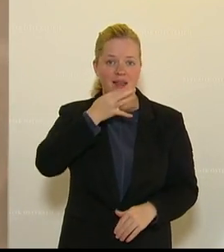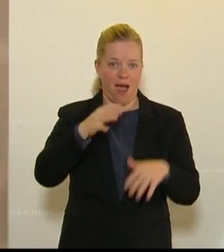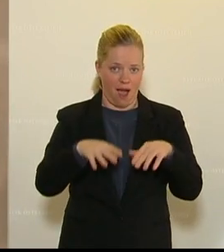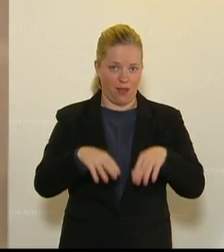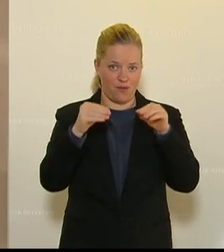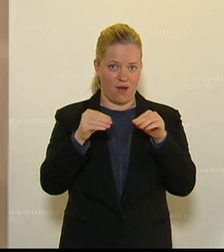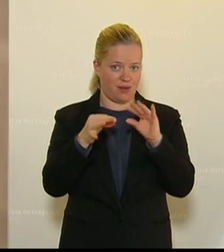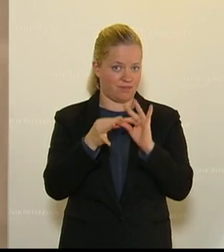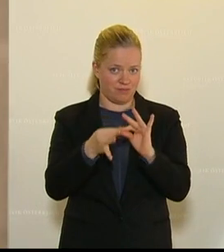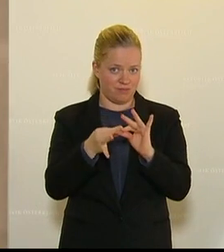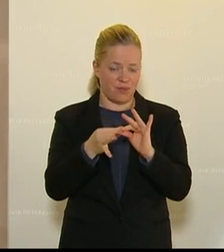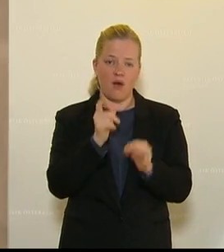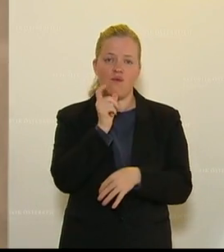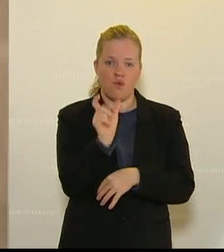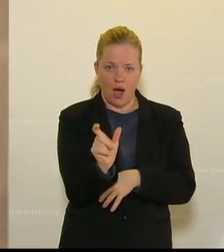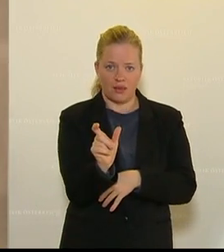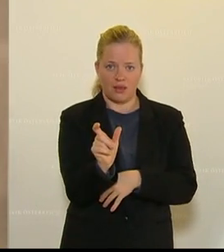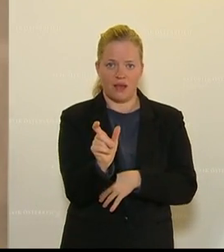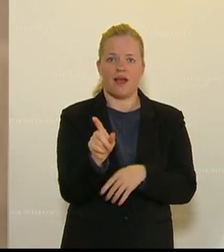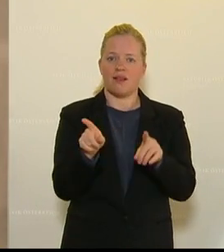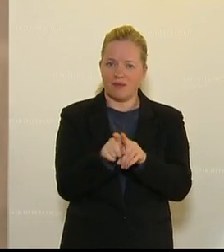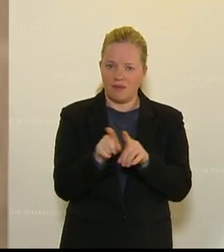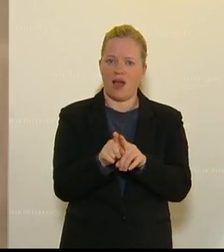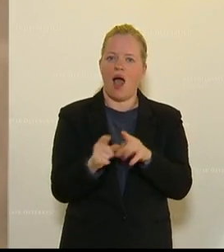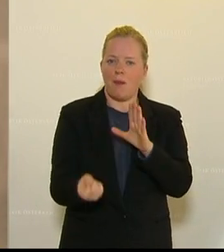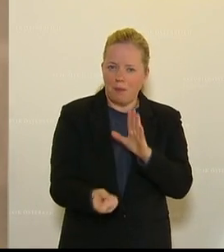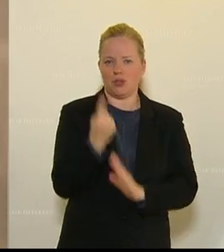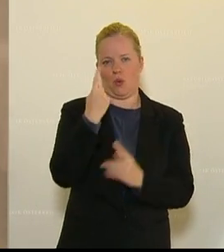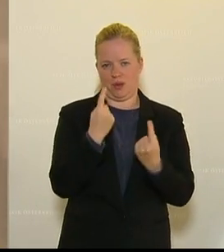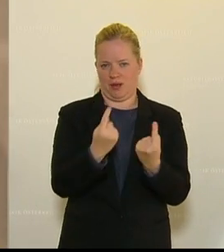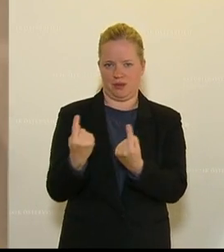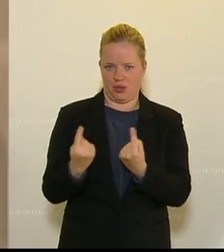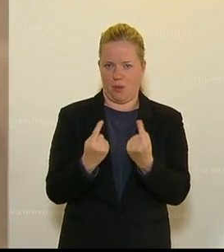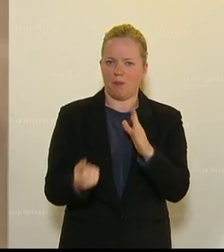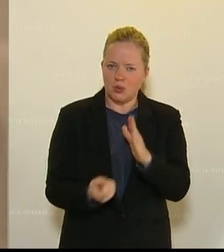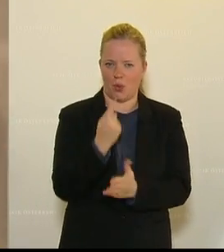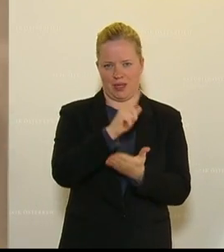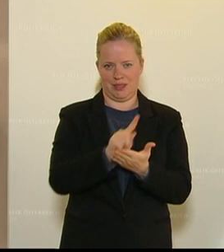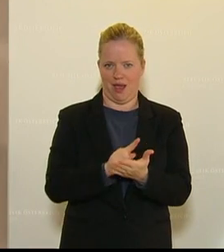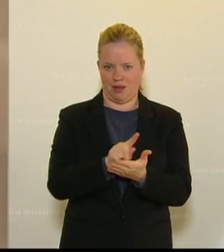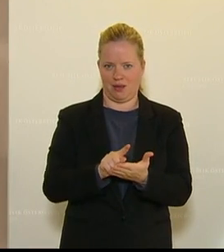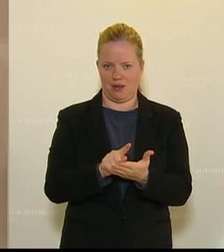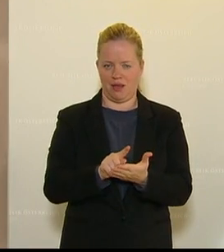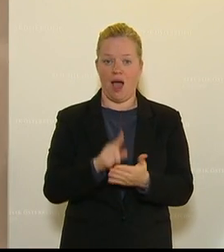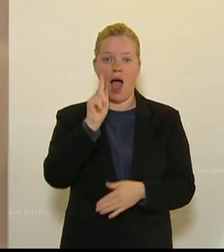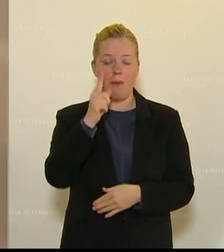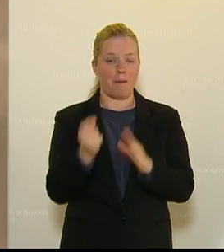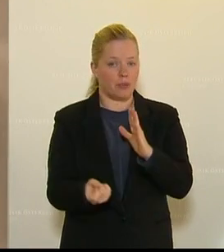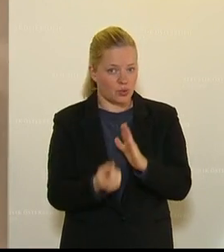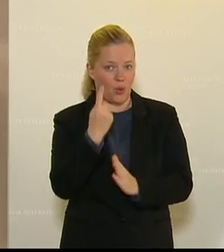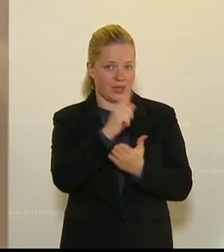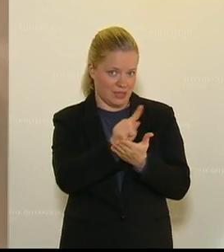mit dem Wort, es ist eine außergewöhnliche Zeit. Aber außergewöhnliche Zeiten